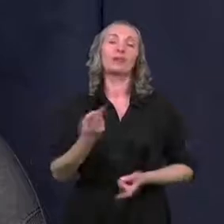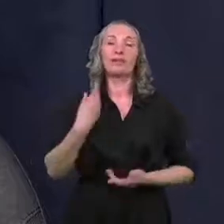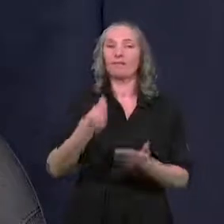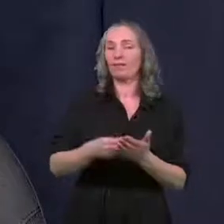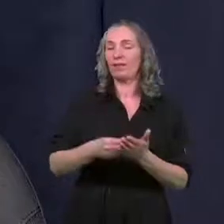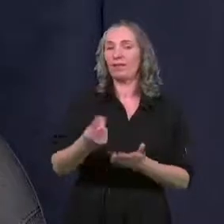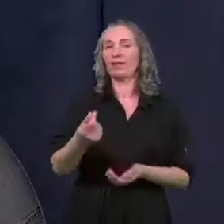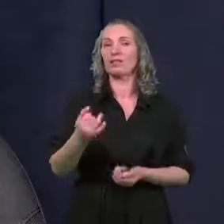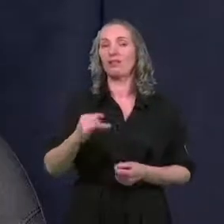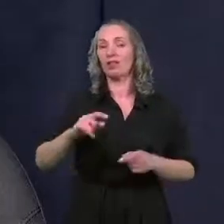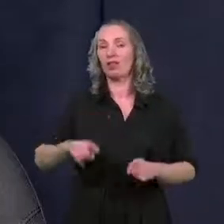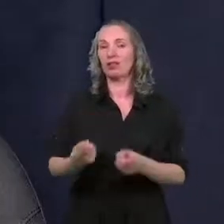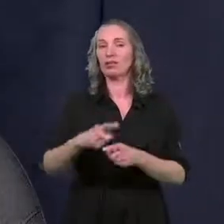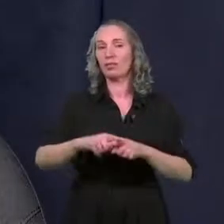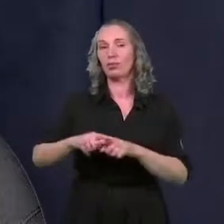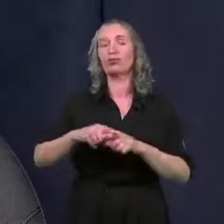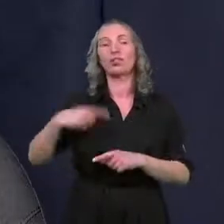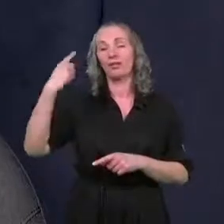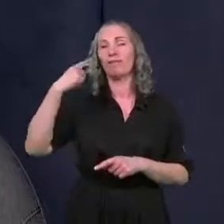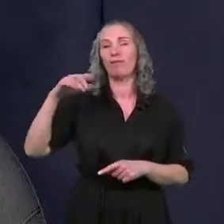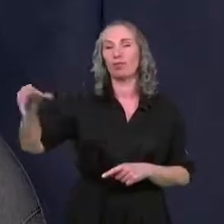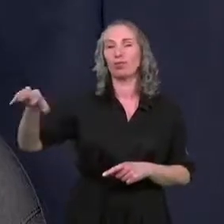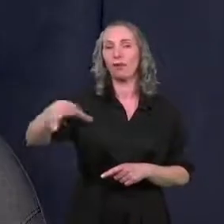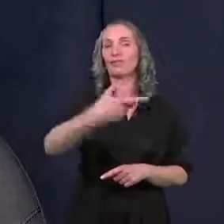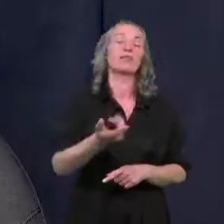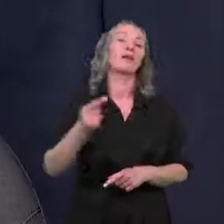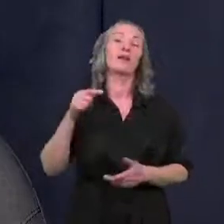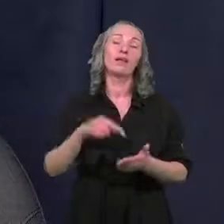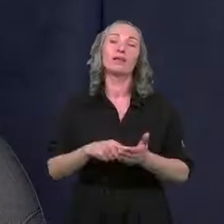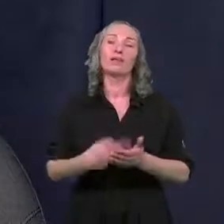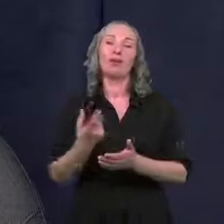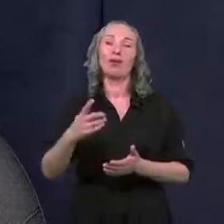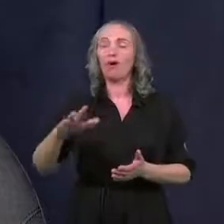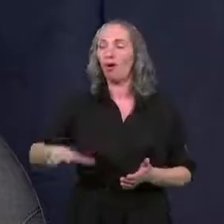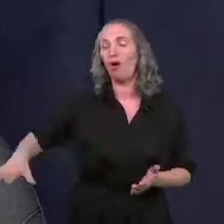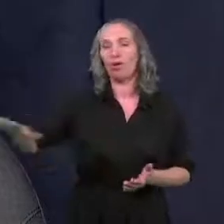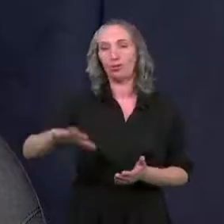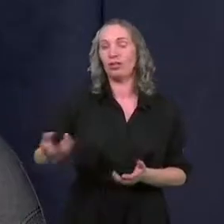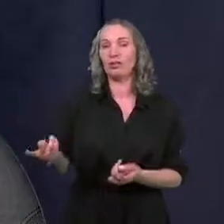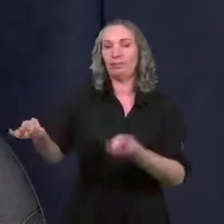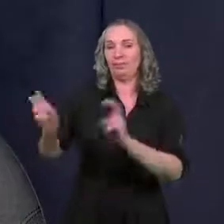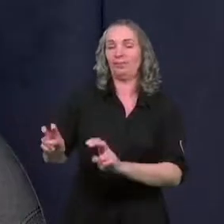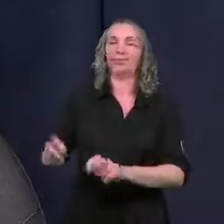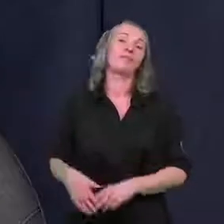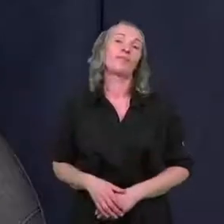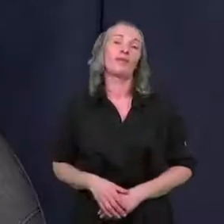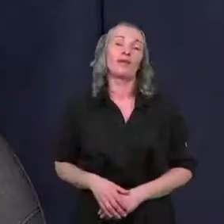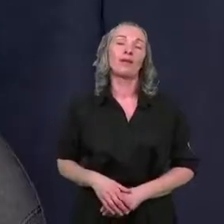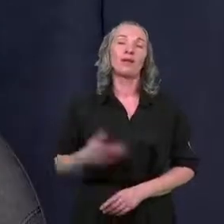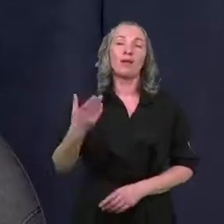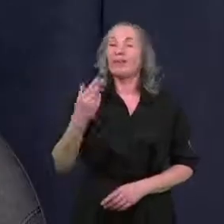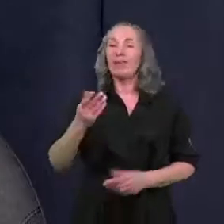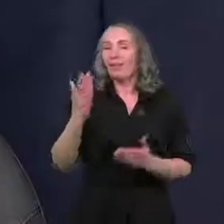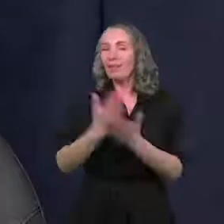finansowymi spółdzielni włocławskich i takie osiedle stworzyć. Niekoniecznie oczywiście